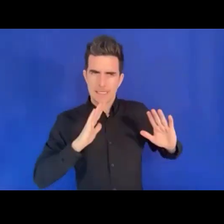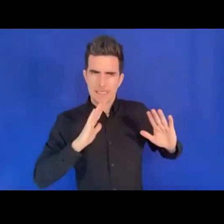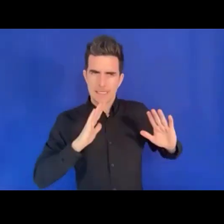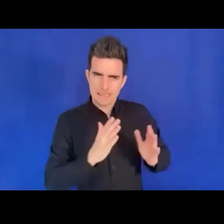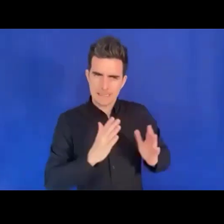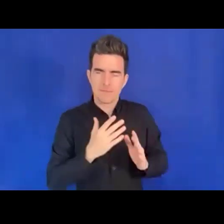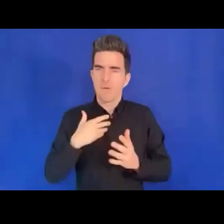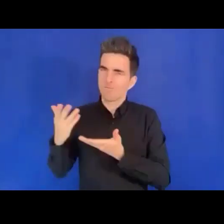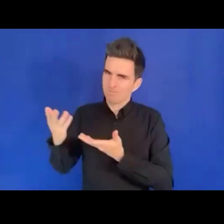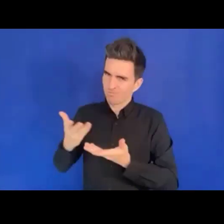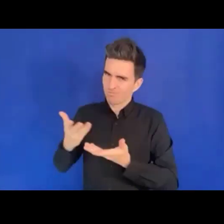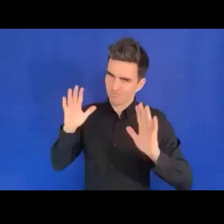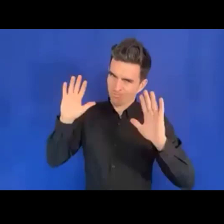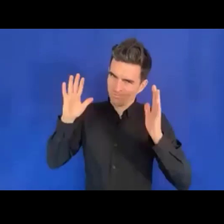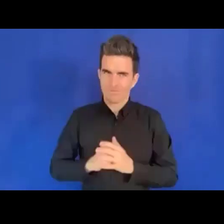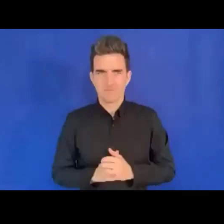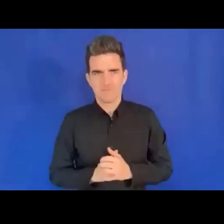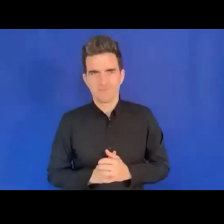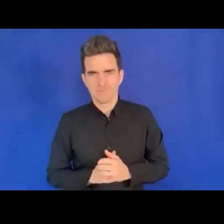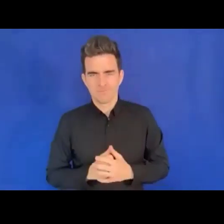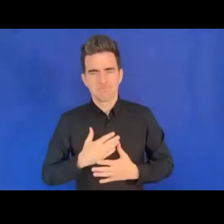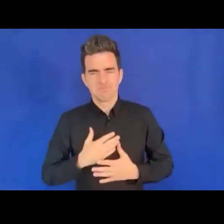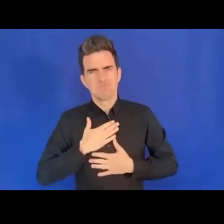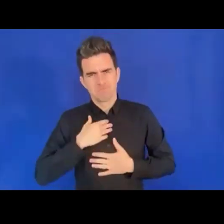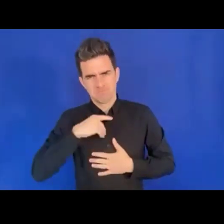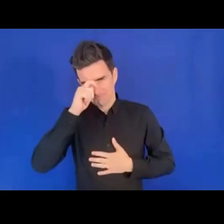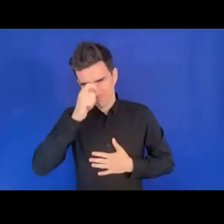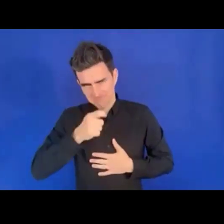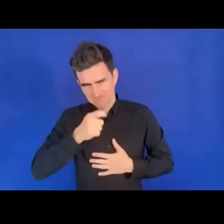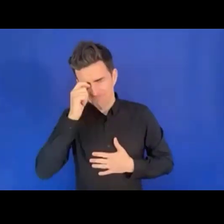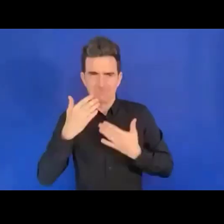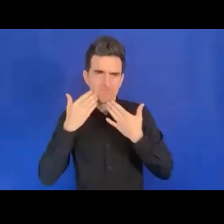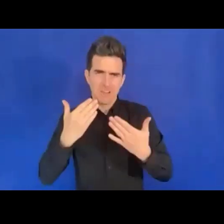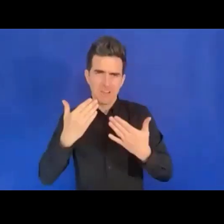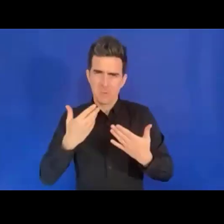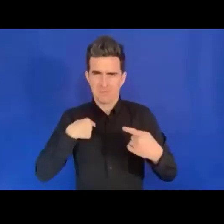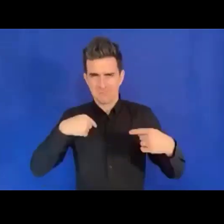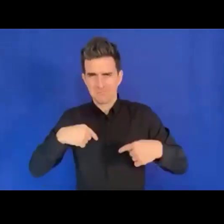Merci. C'est un honneur pour moi de parler ici.